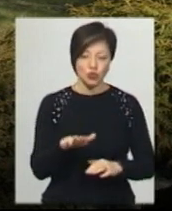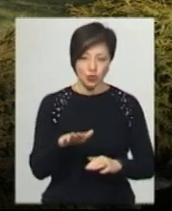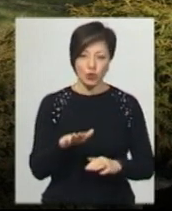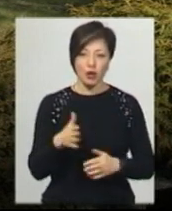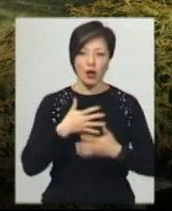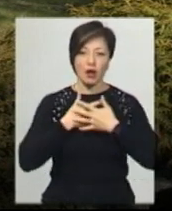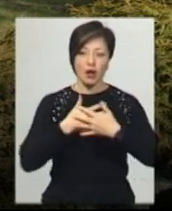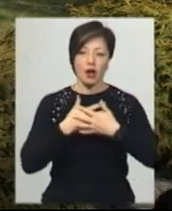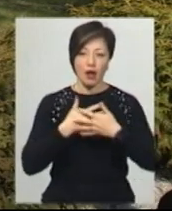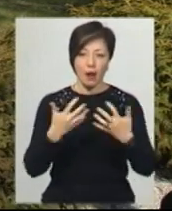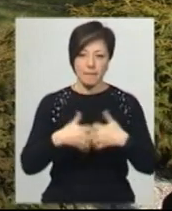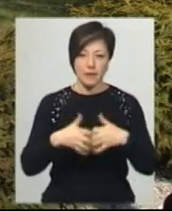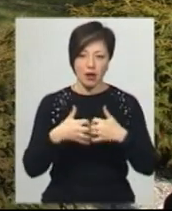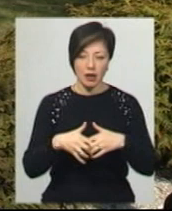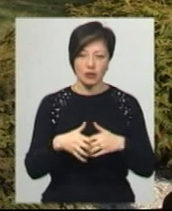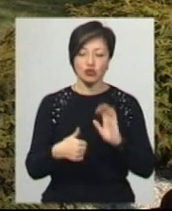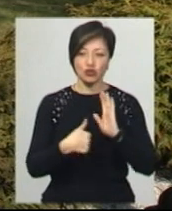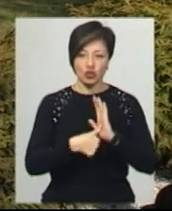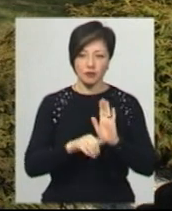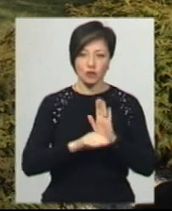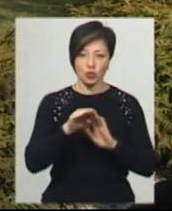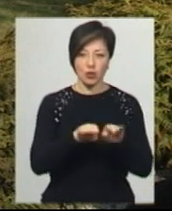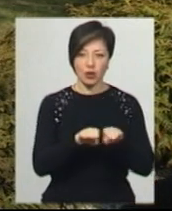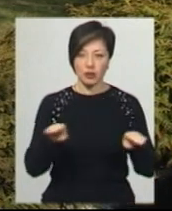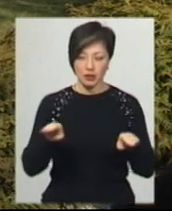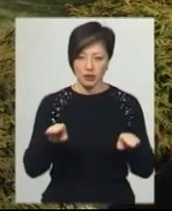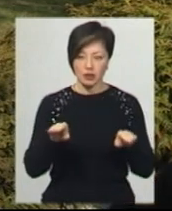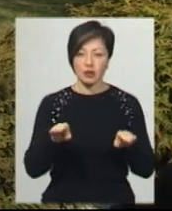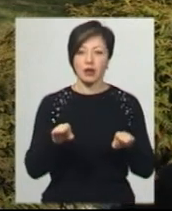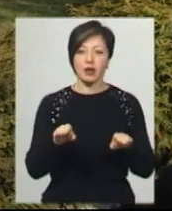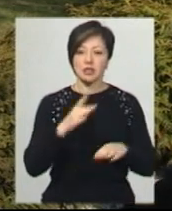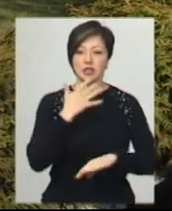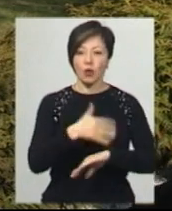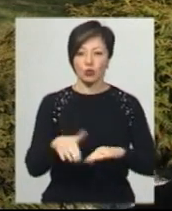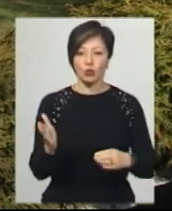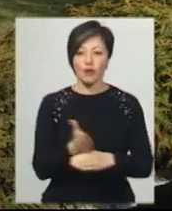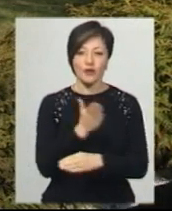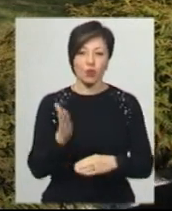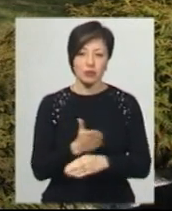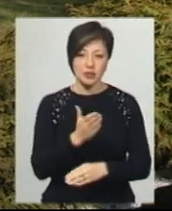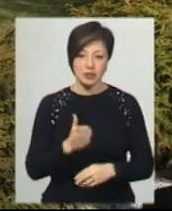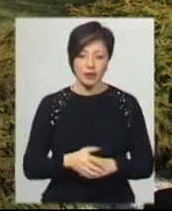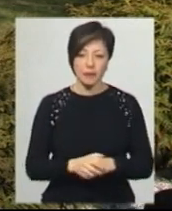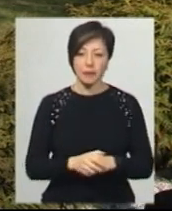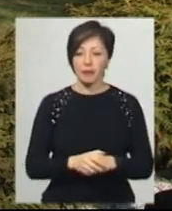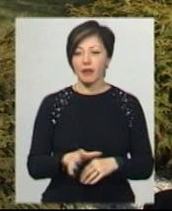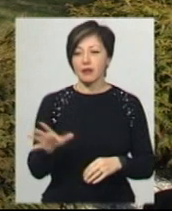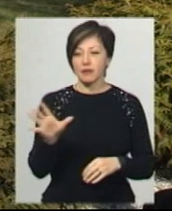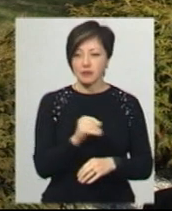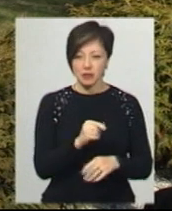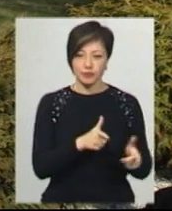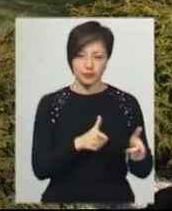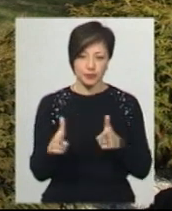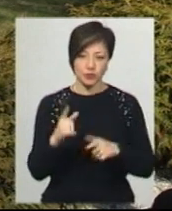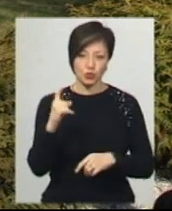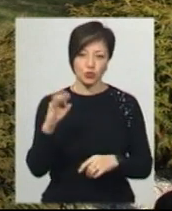легень, шість з яких високого класу – це гамільтони закордонного виробництва. Всі в бойовій готовності